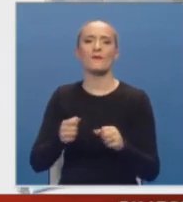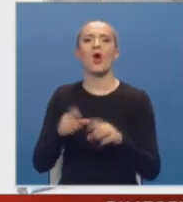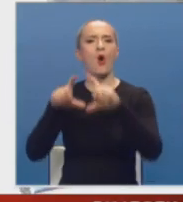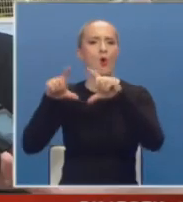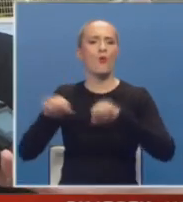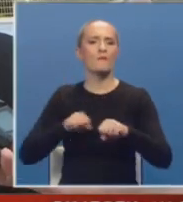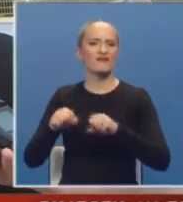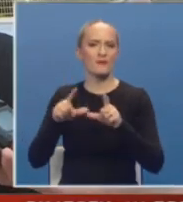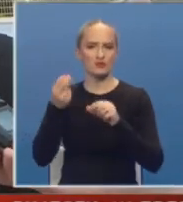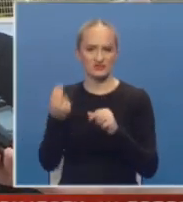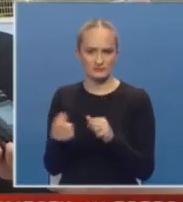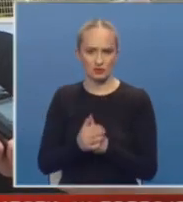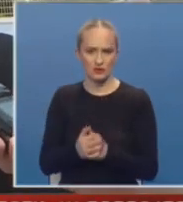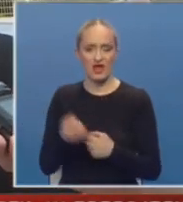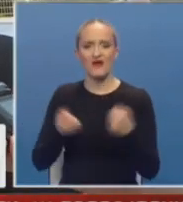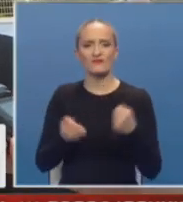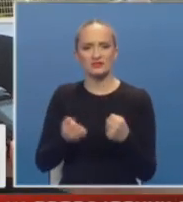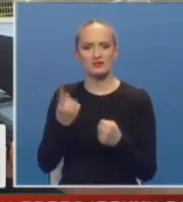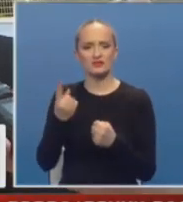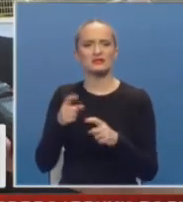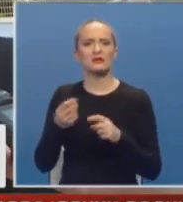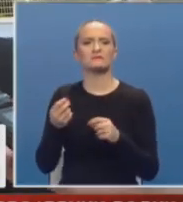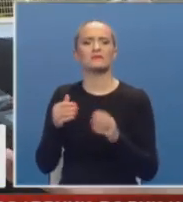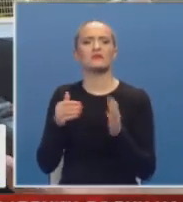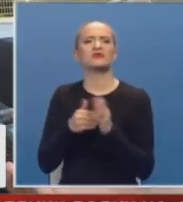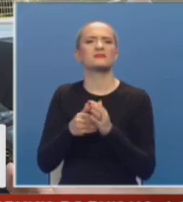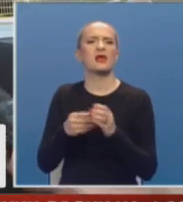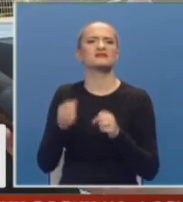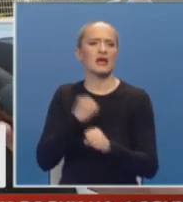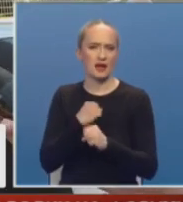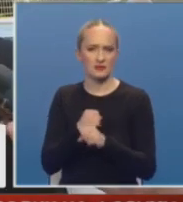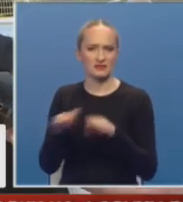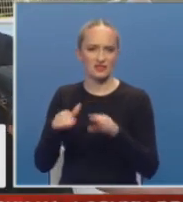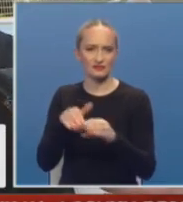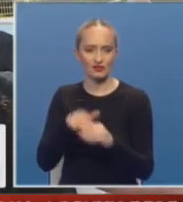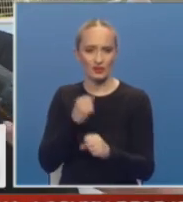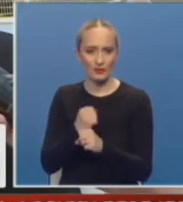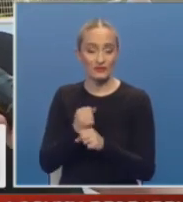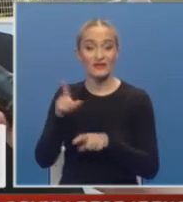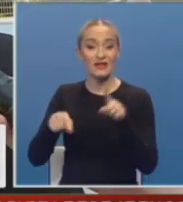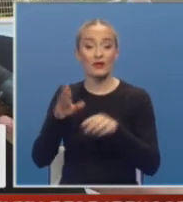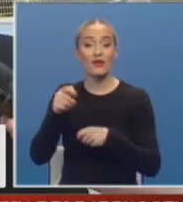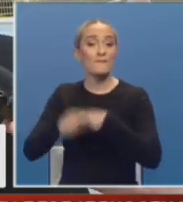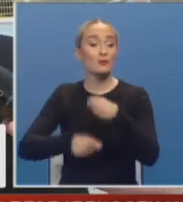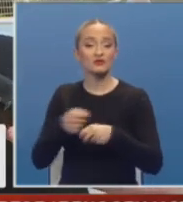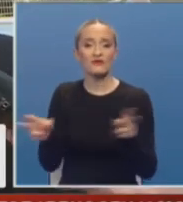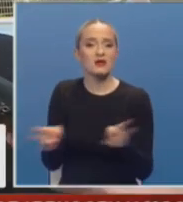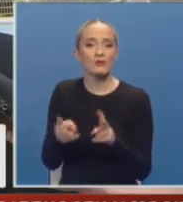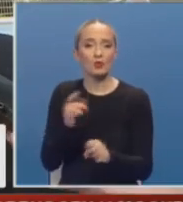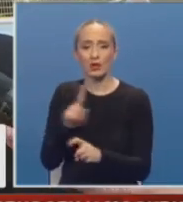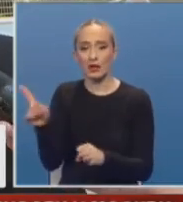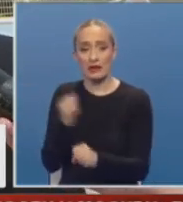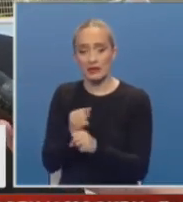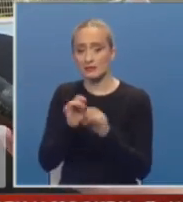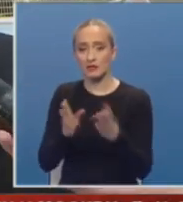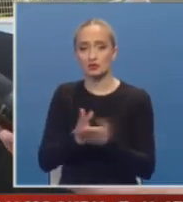policijskim upravama u Srpskoj. Vozila su sredstvo jedno posebnih sestava rada ministarstvočkih poslova. Neki od njihovih poslova se ne mogu